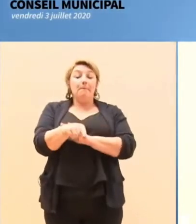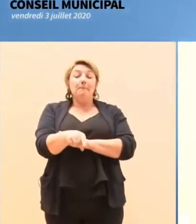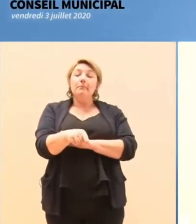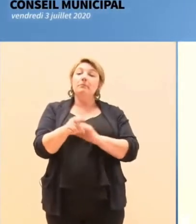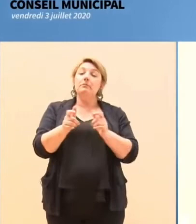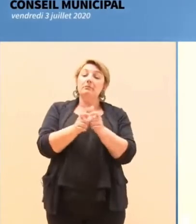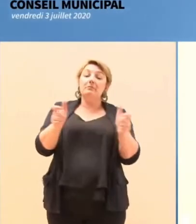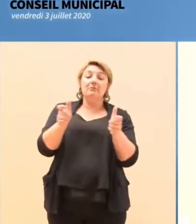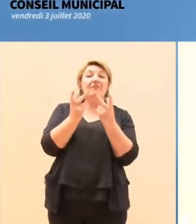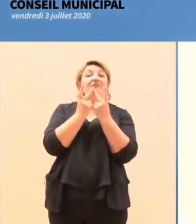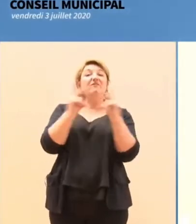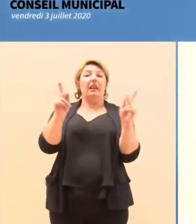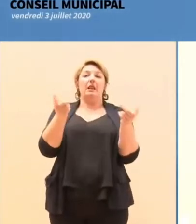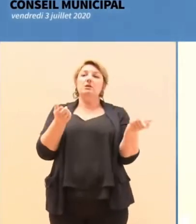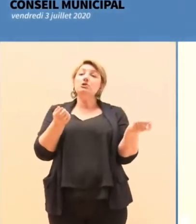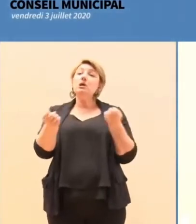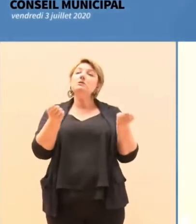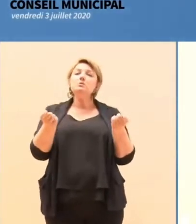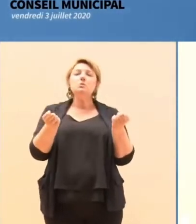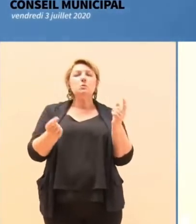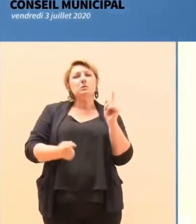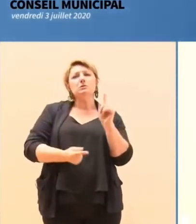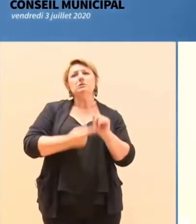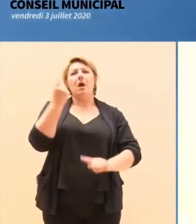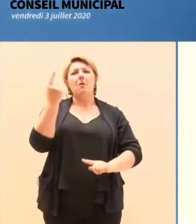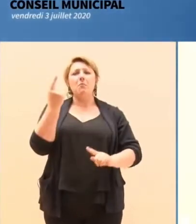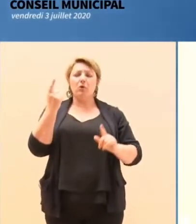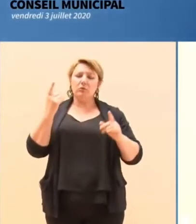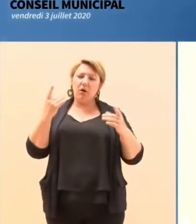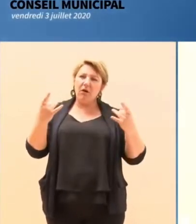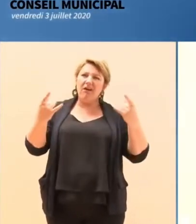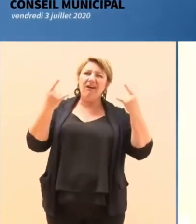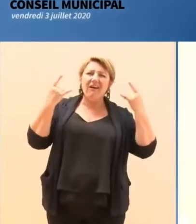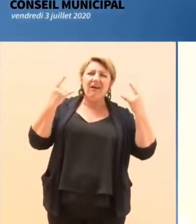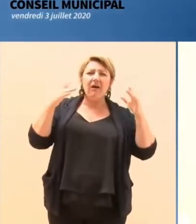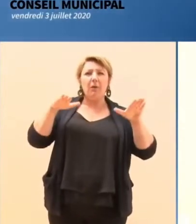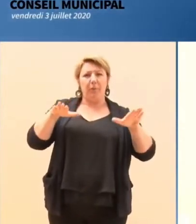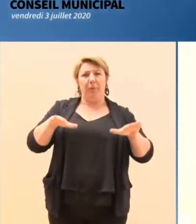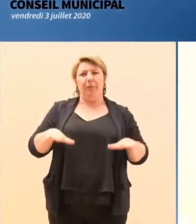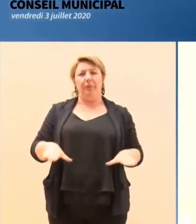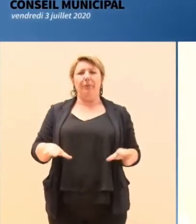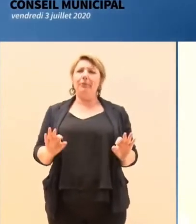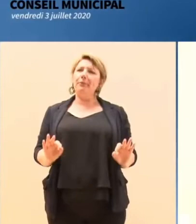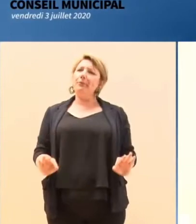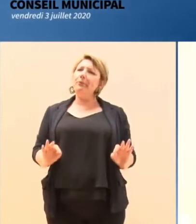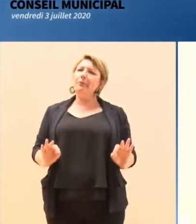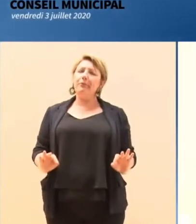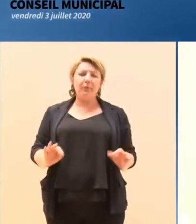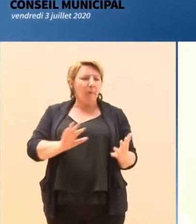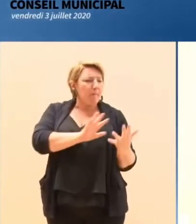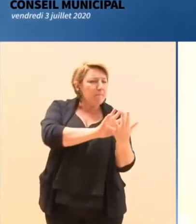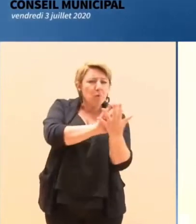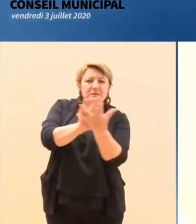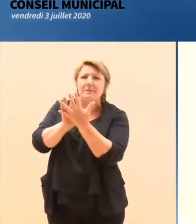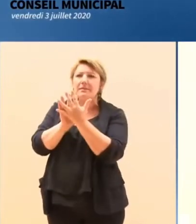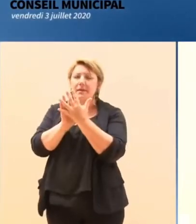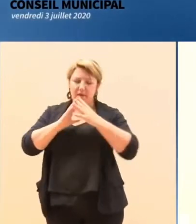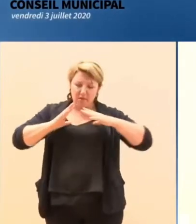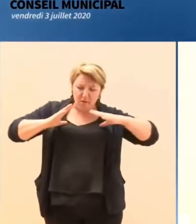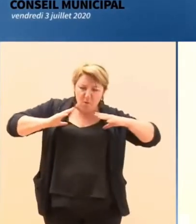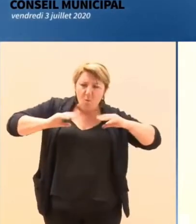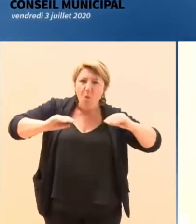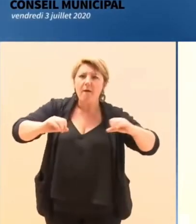de la ville, elle exige beaucoup d'humilité, beaucoup de proximité et beaucoup de concret. Il faut, selon nous,